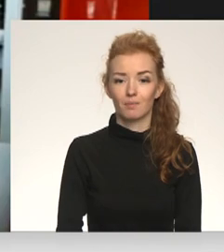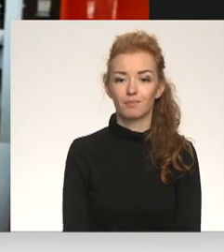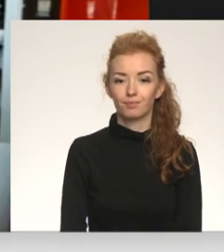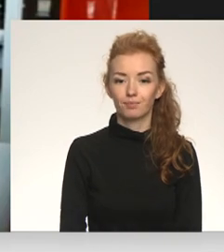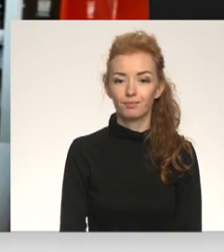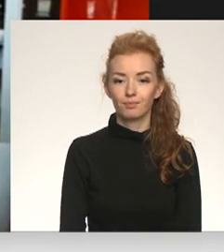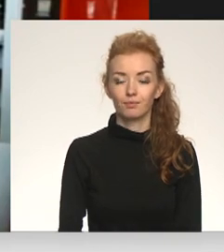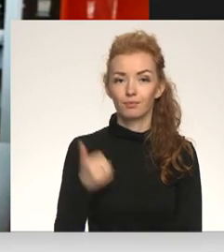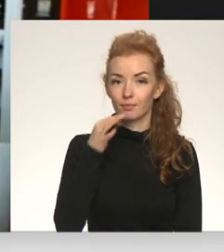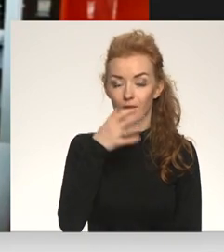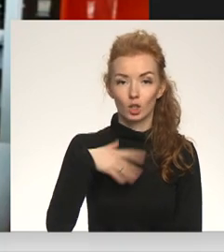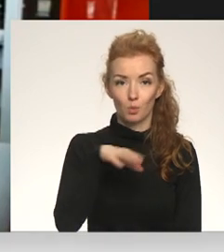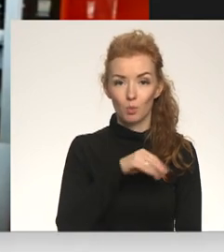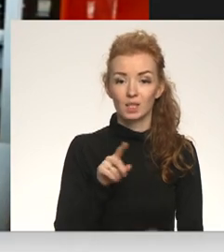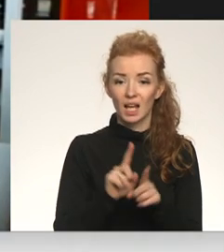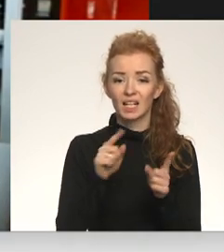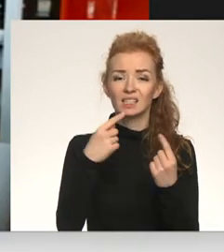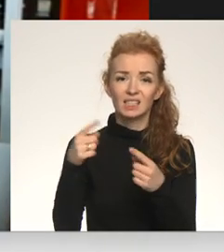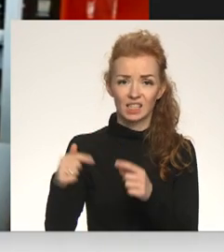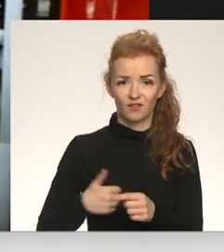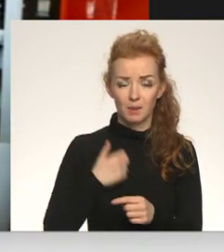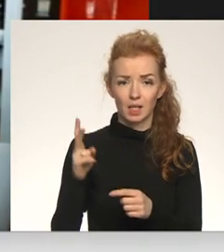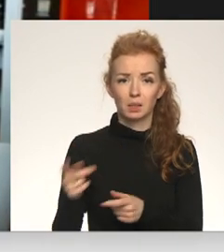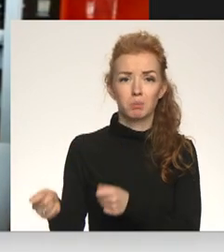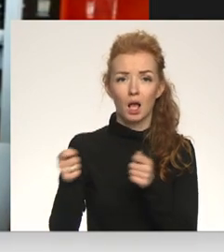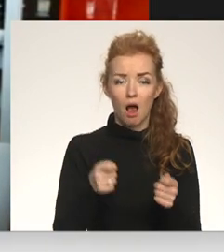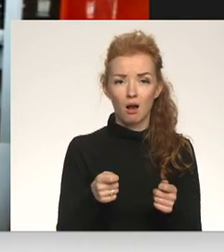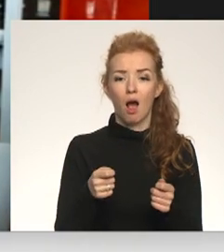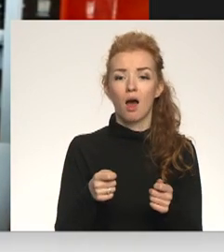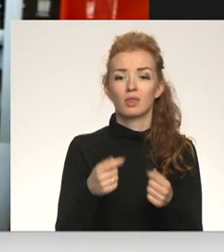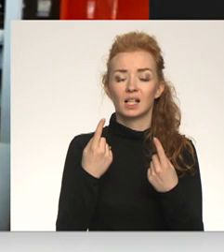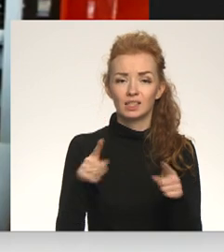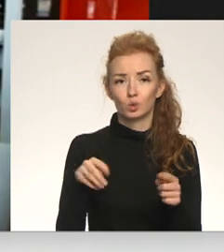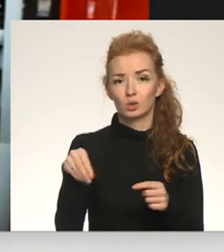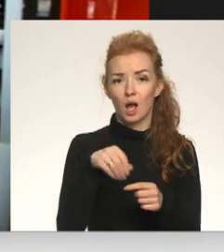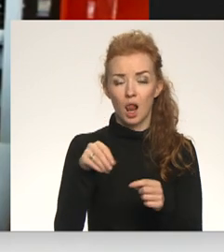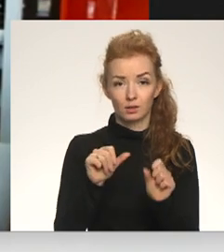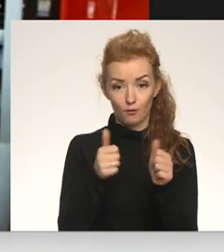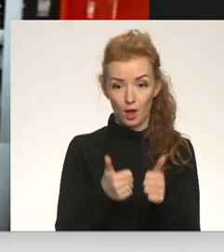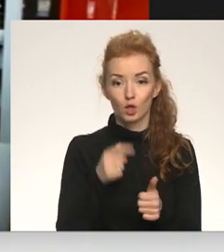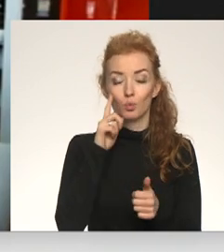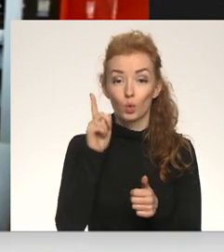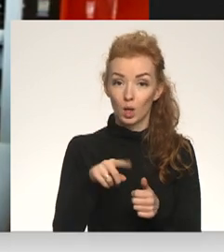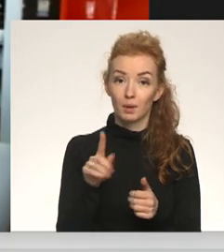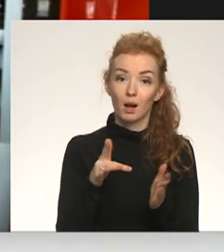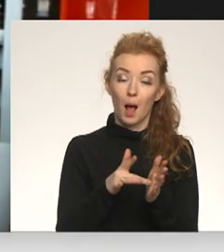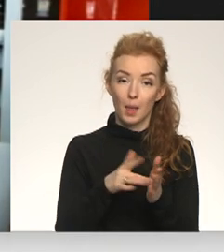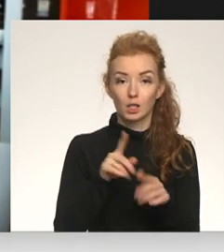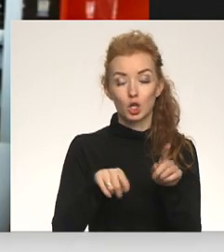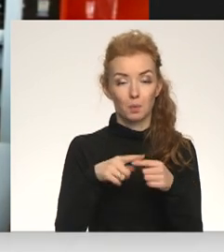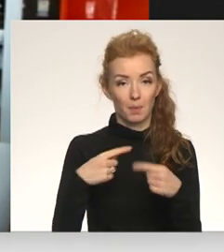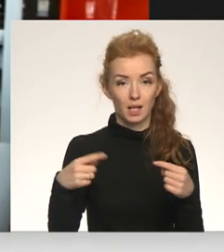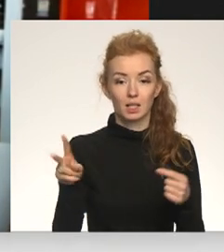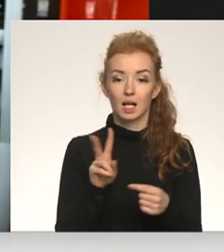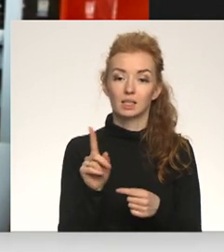Paralēli mums ir virkni citi piegādātāji, kas nodrošina citu sāles veidu. Jāņem vērā, protams, kad ir kaut kādas preces, kas